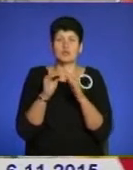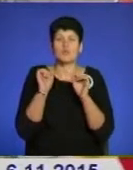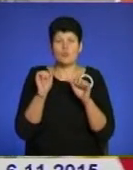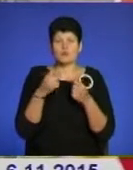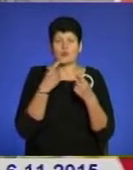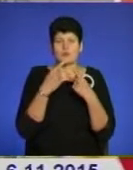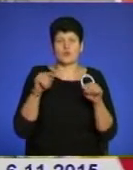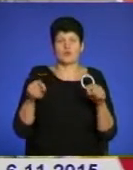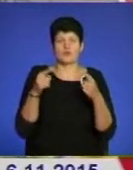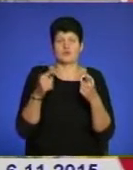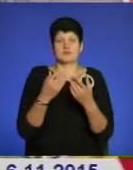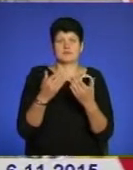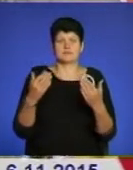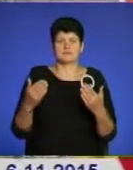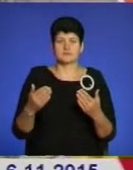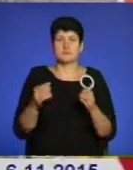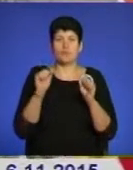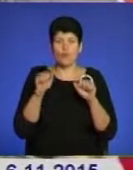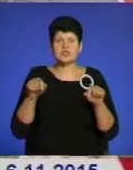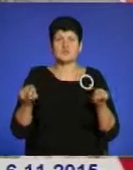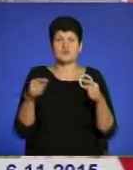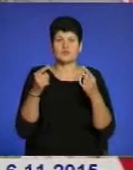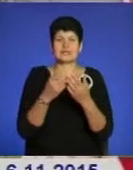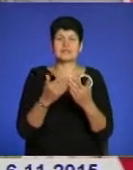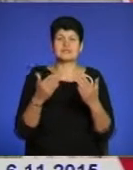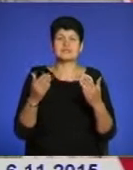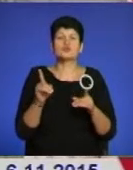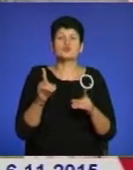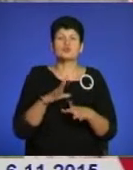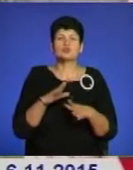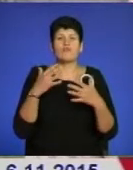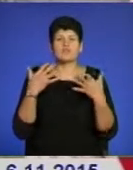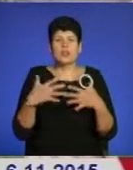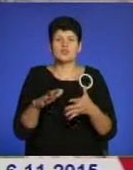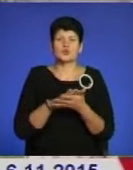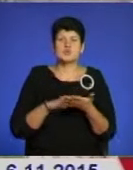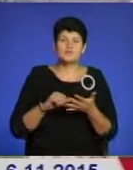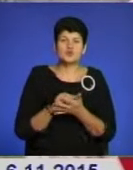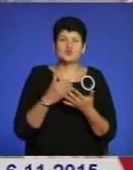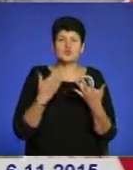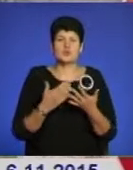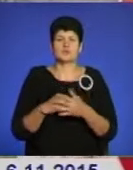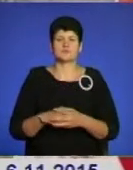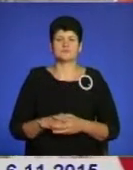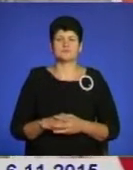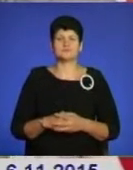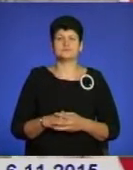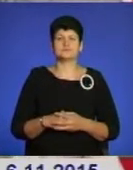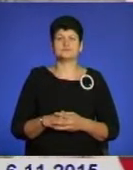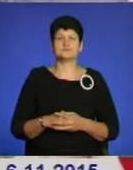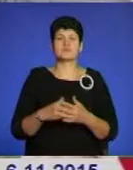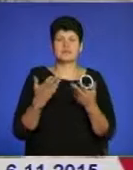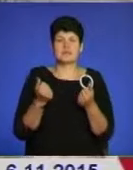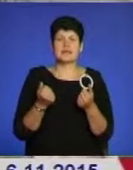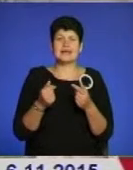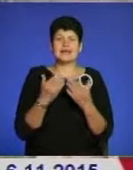говорити про відновлення експозиції. Чи можливо відновити експозицію, що було втрачено, зіпсовано в результаті затікання води? Так,